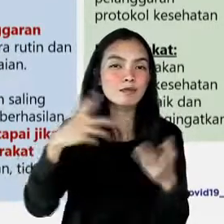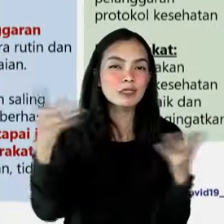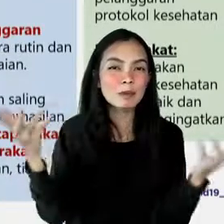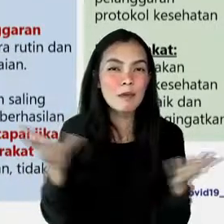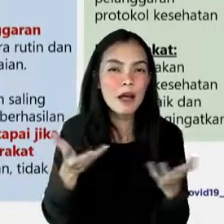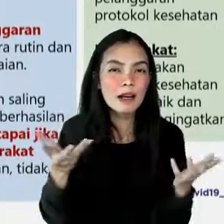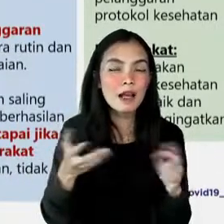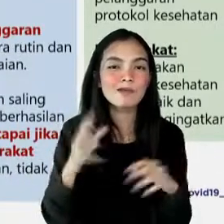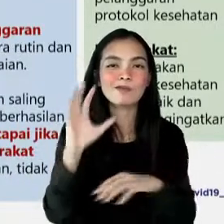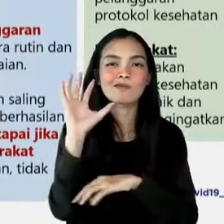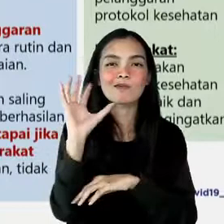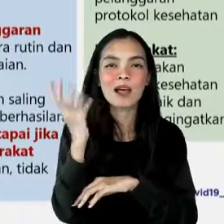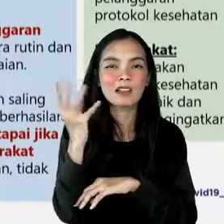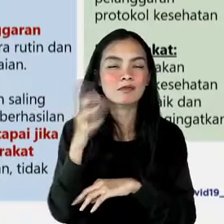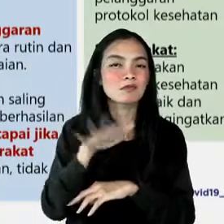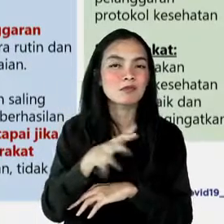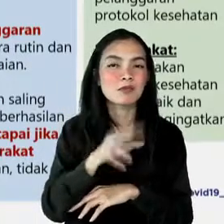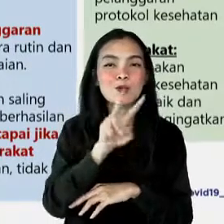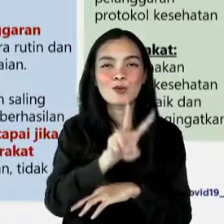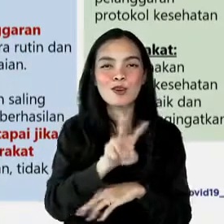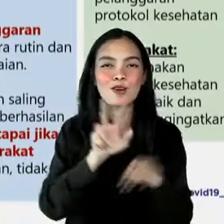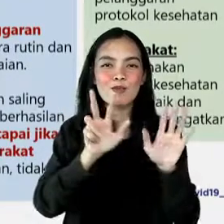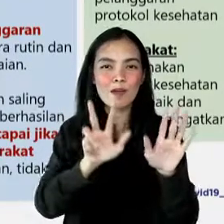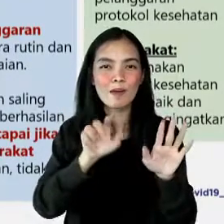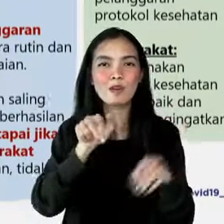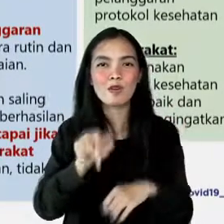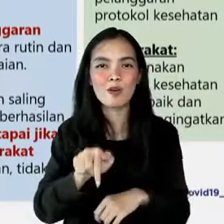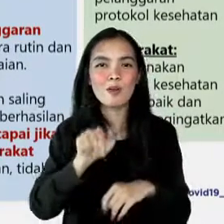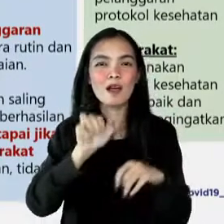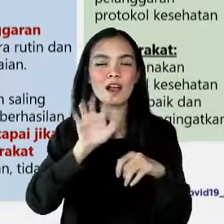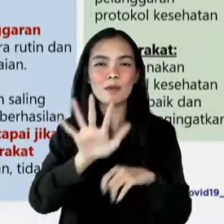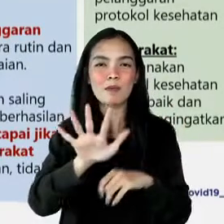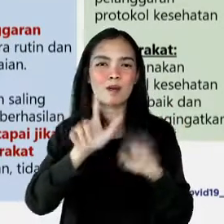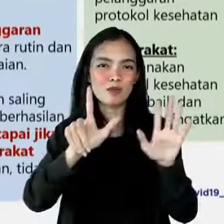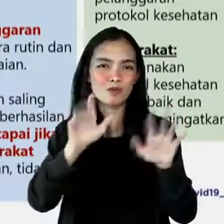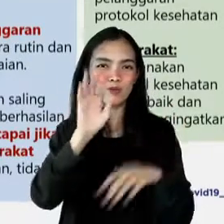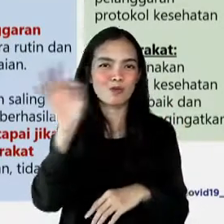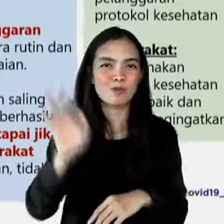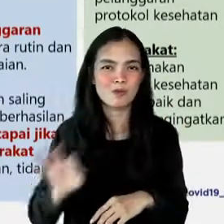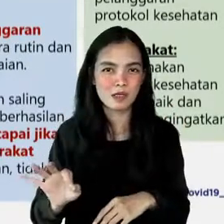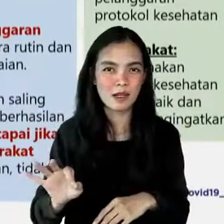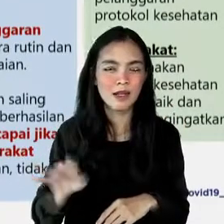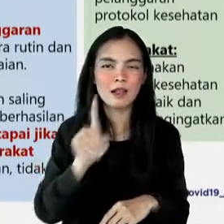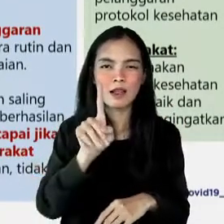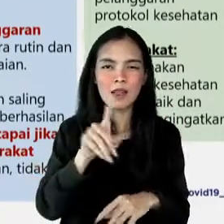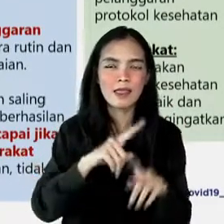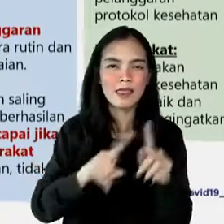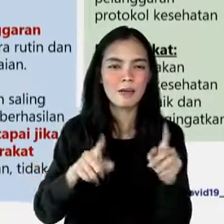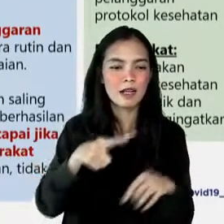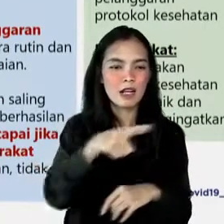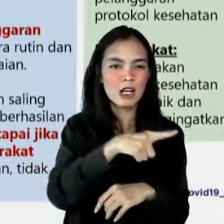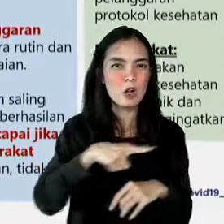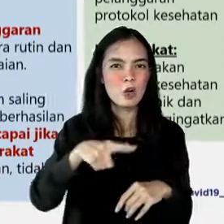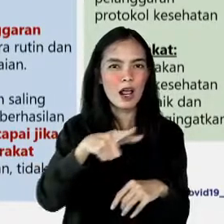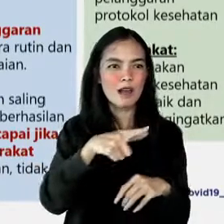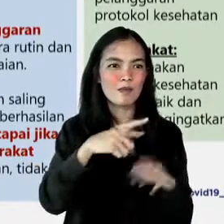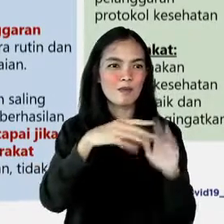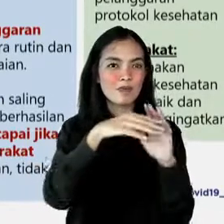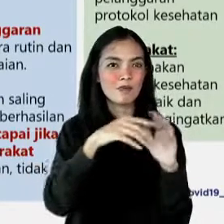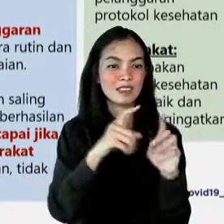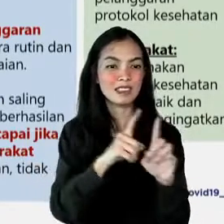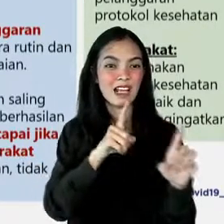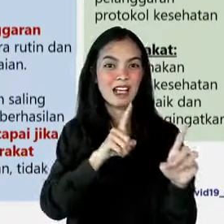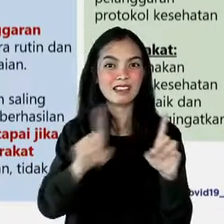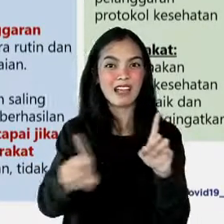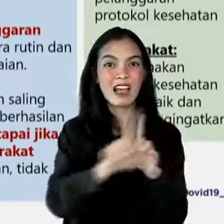di Banten sebesar 28,57 persen. Sedangkan untuk desa kelurahan yang tidak patuh menjaga